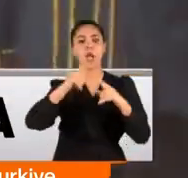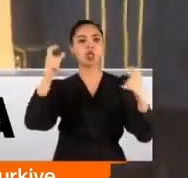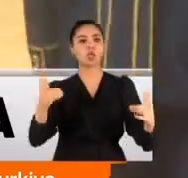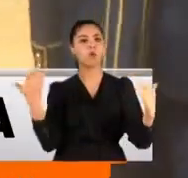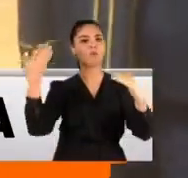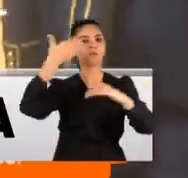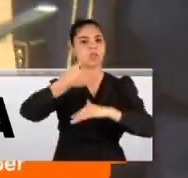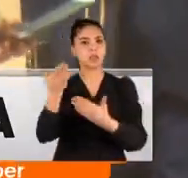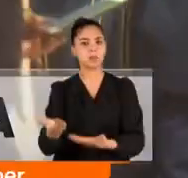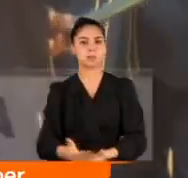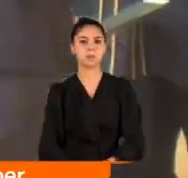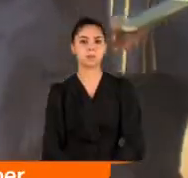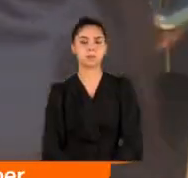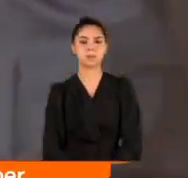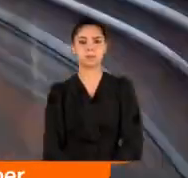devam etti.